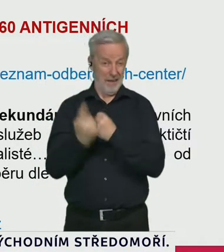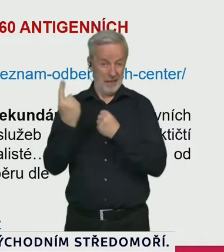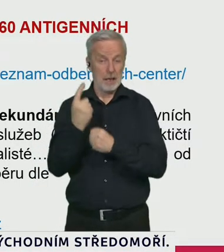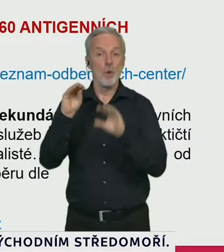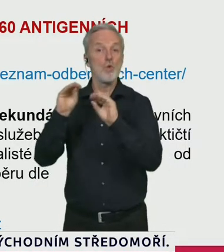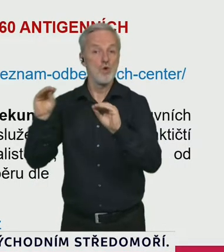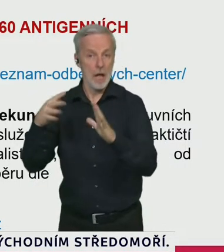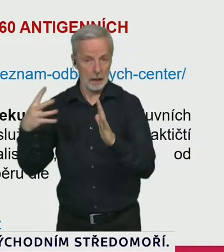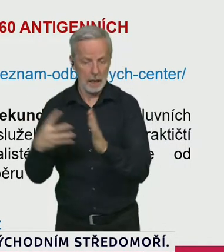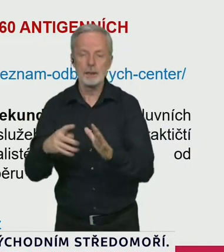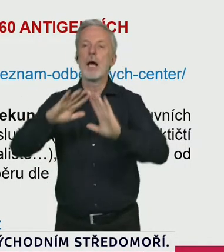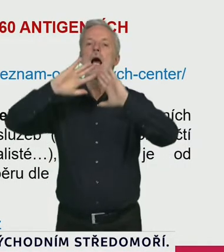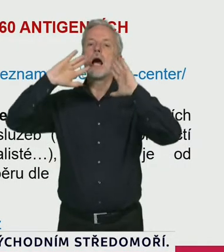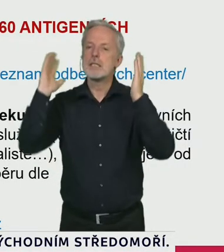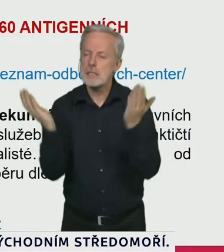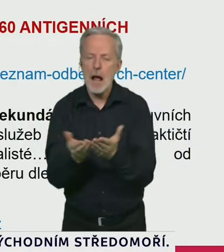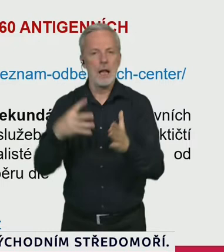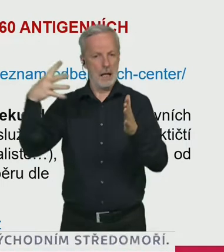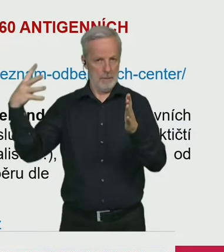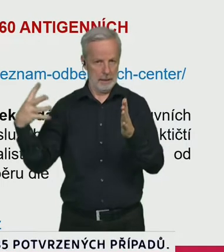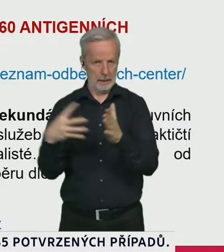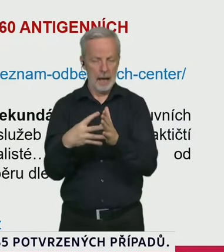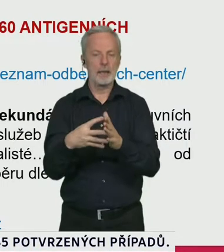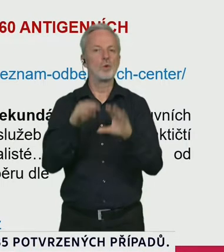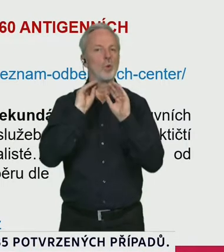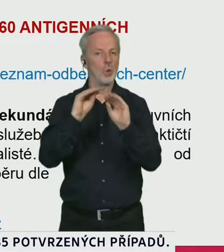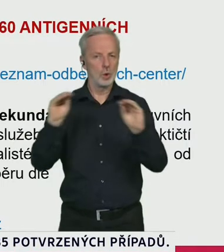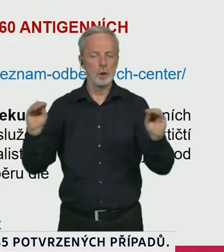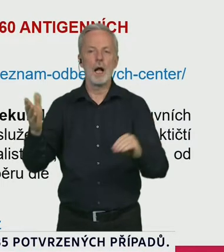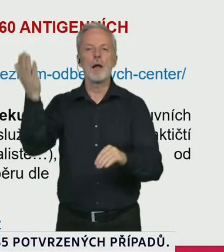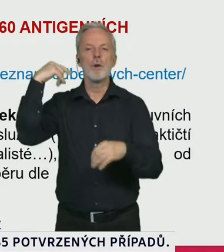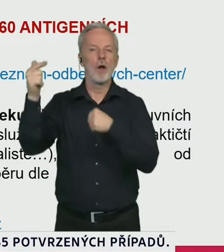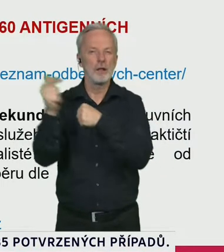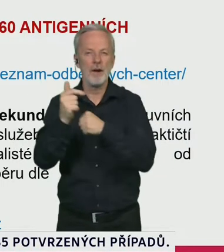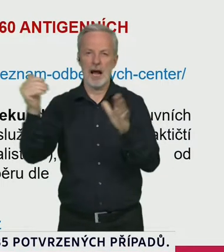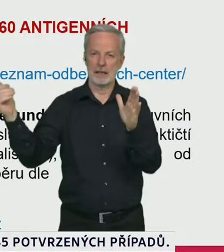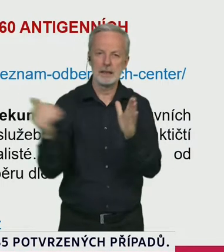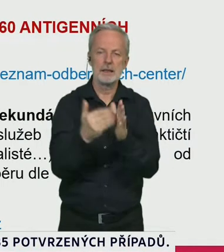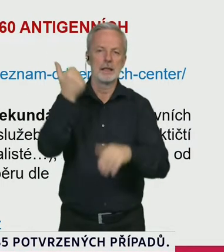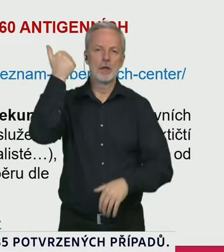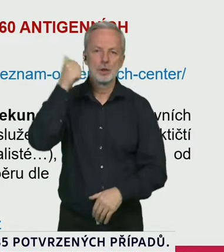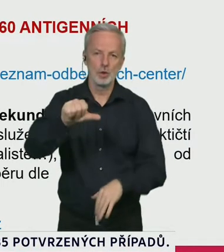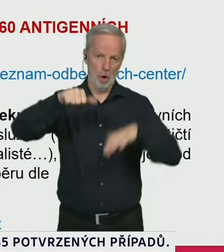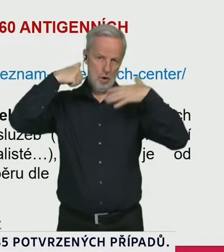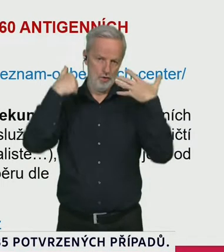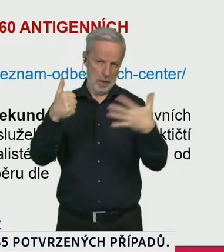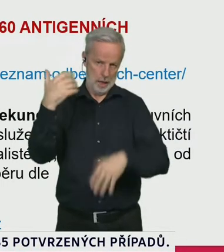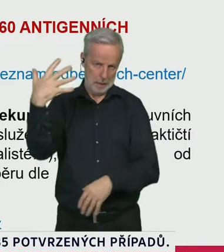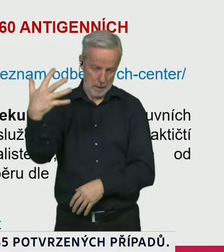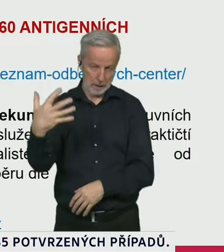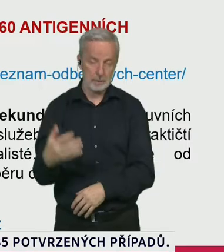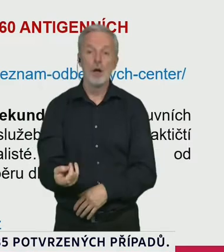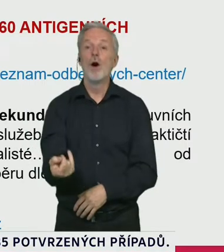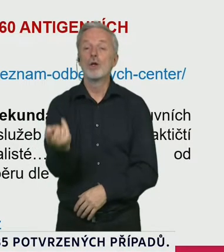těch antigeních testů pedagogických pracovníků 12.165. Z toho pozitivních